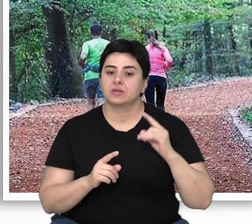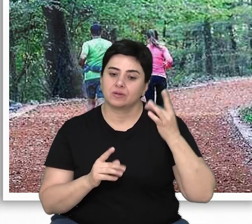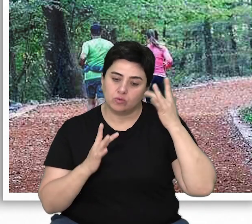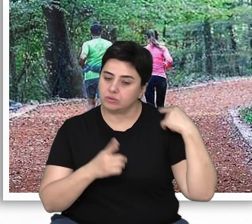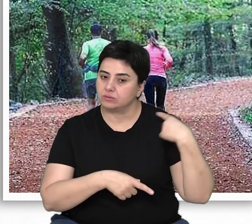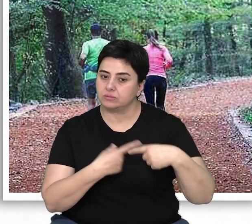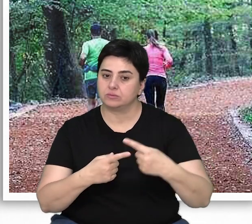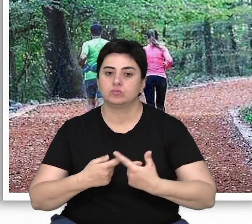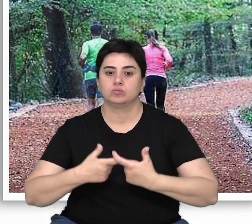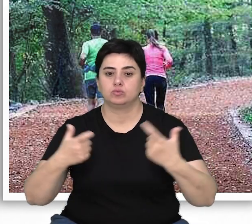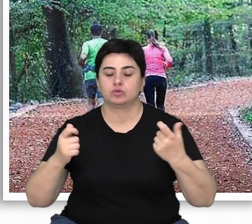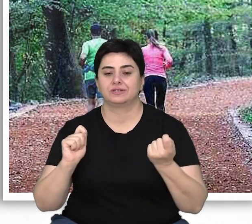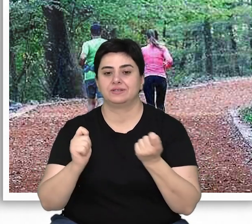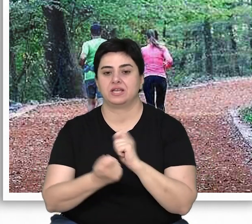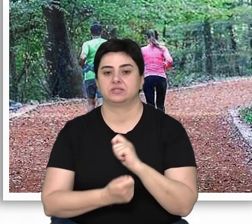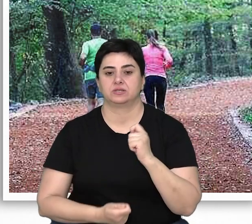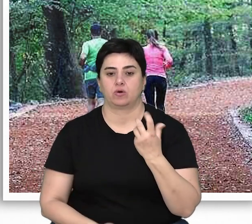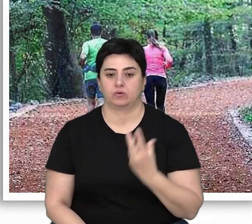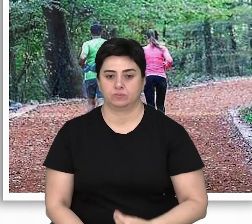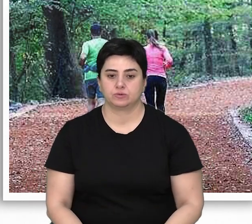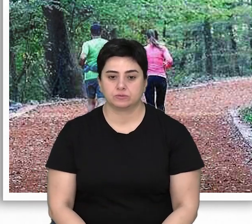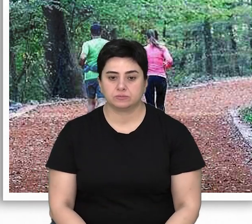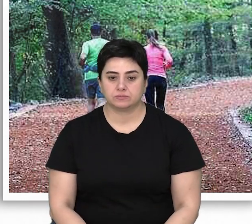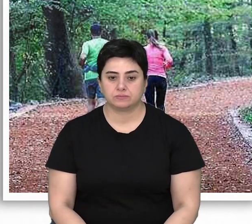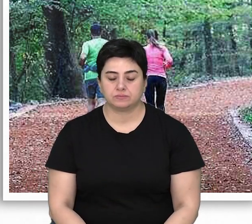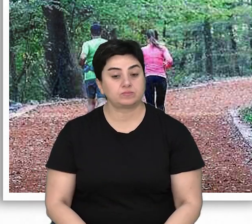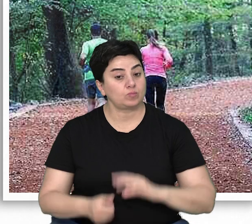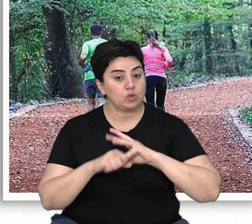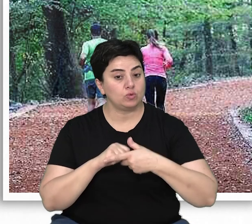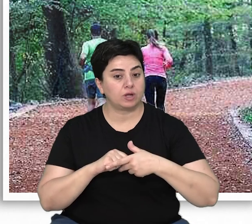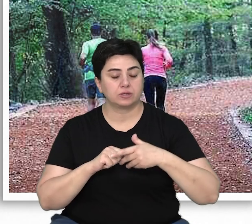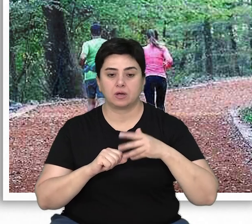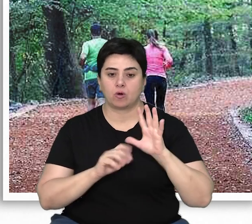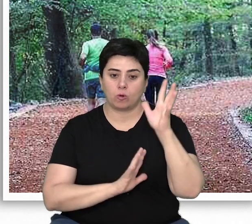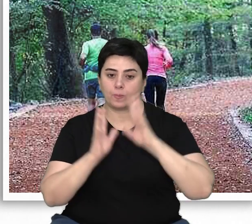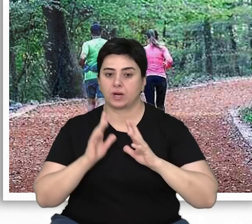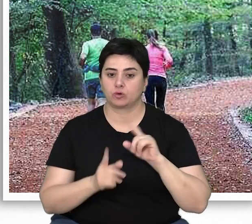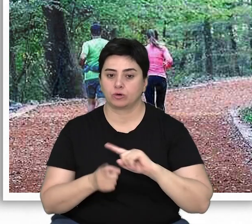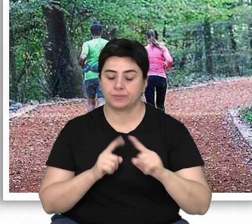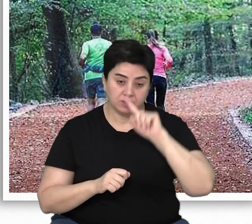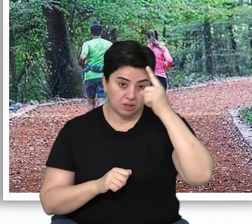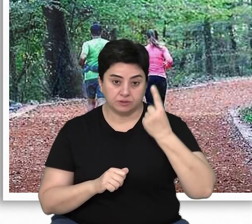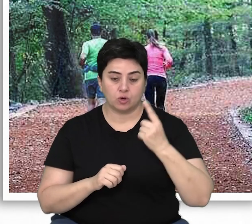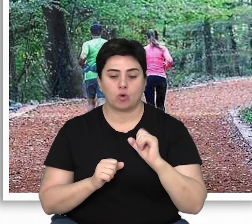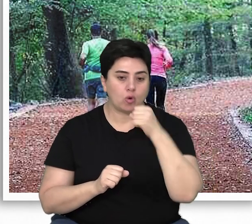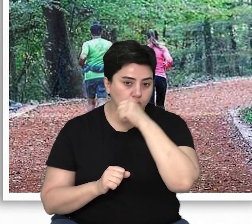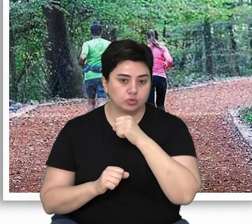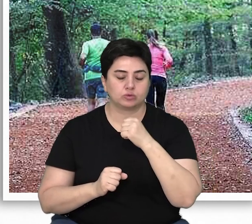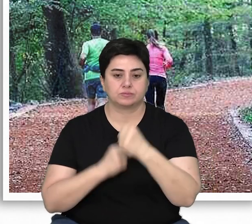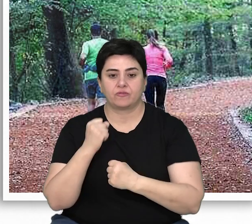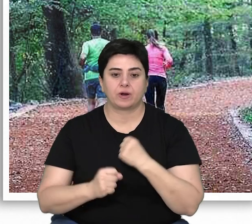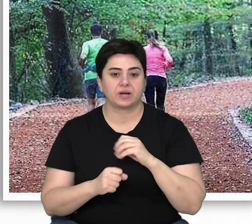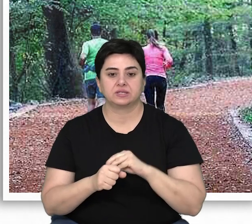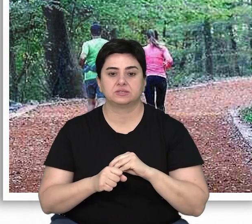kapsamını büyük ölçüde değişikliğe uğratmış durumda. Dünyada orman yönetimi artık yalnızca odun ve sanayi